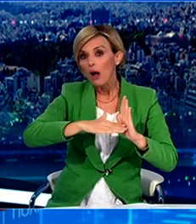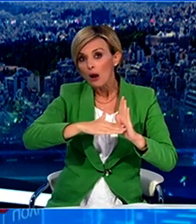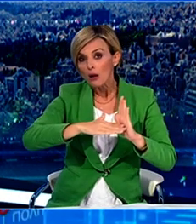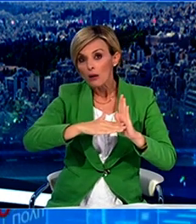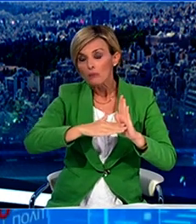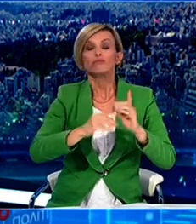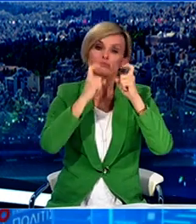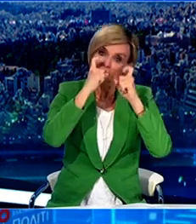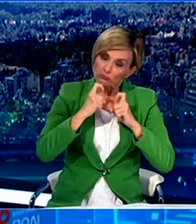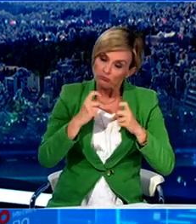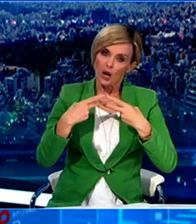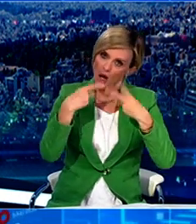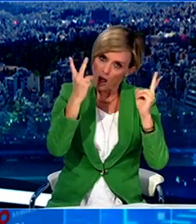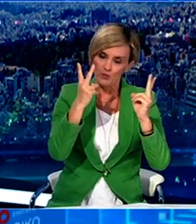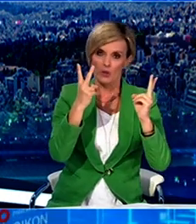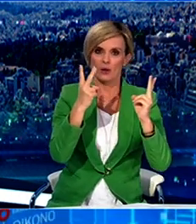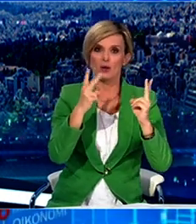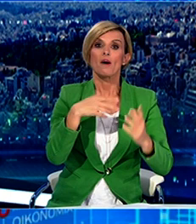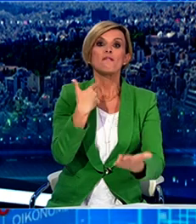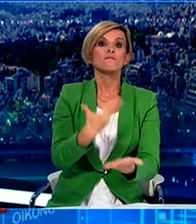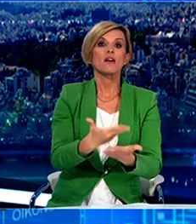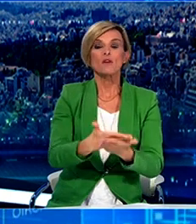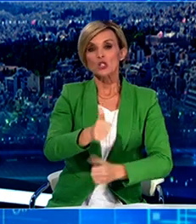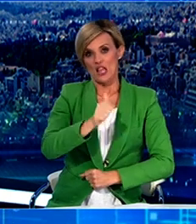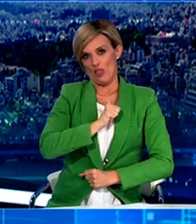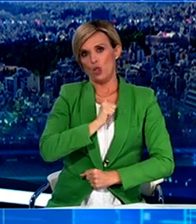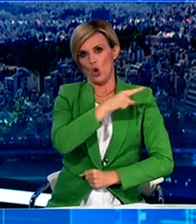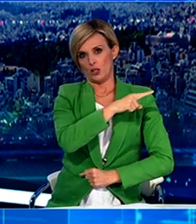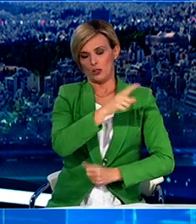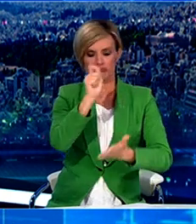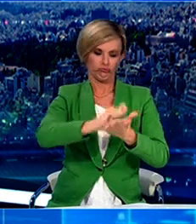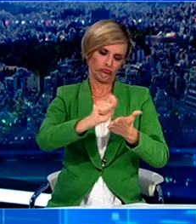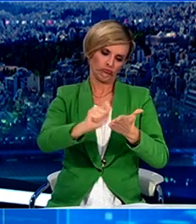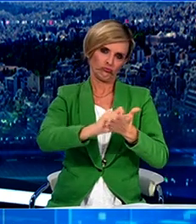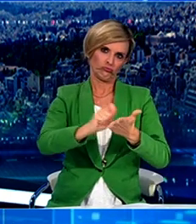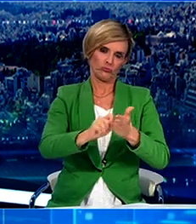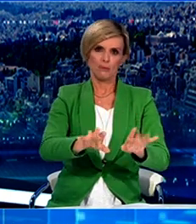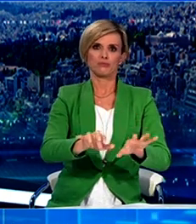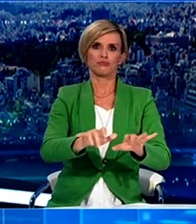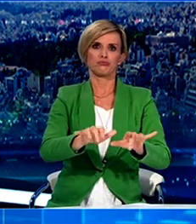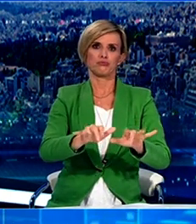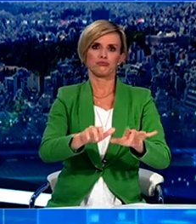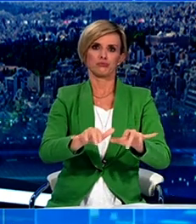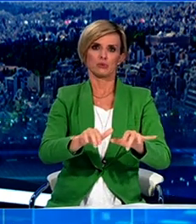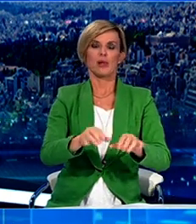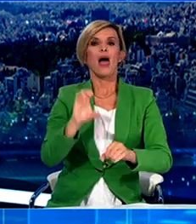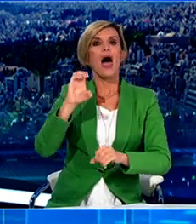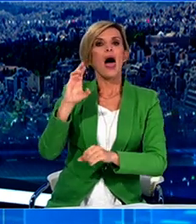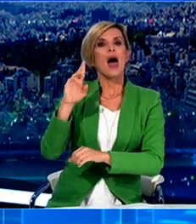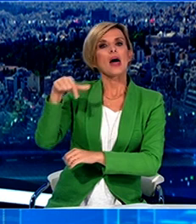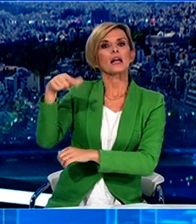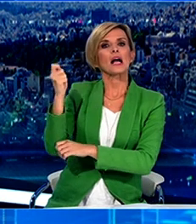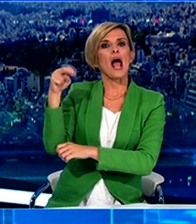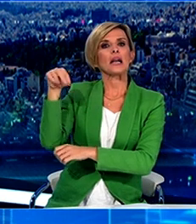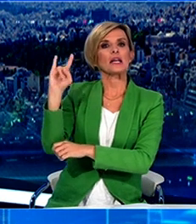εφόσον είναι απαραίτητο, γίνεται αποκλειστικά με σχετική βεβαίωση από τον εργοδότη η οποία εκδίδεται μέσω του πληροφοριακού συστήματος εργάνου. Για